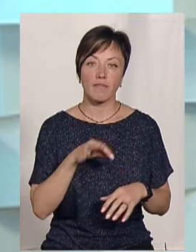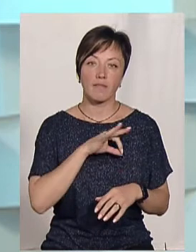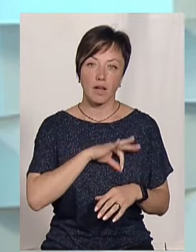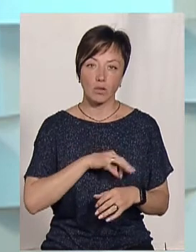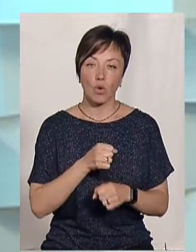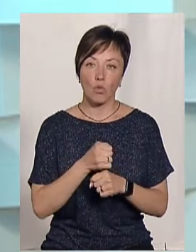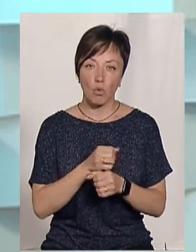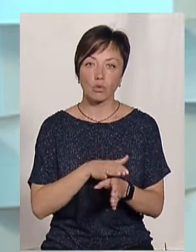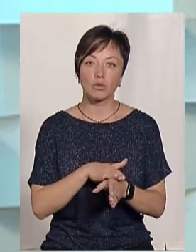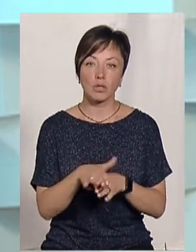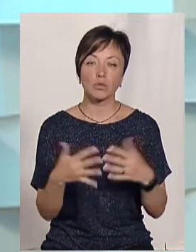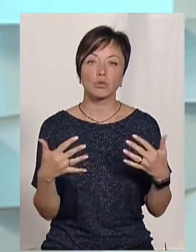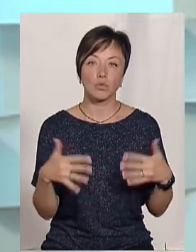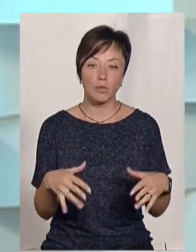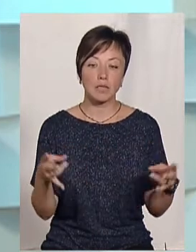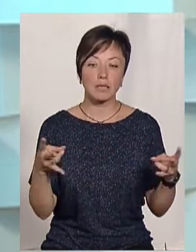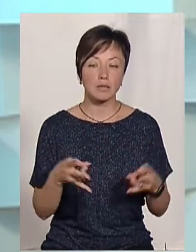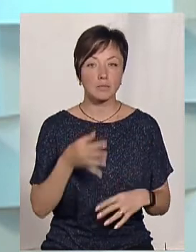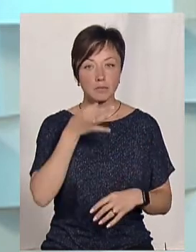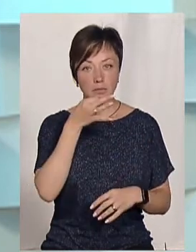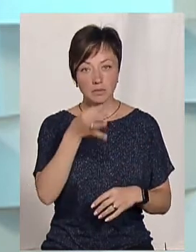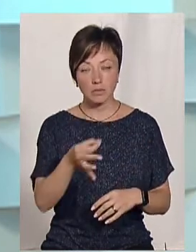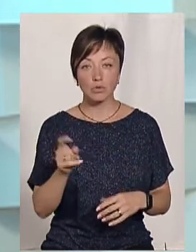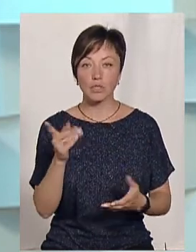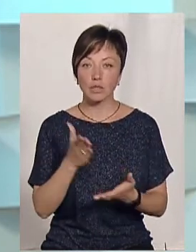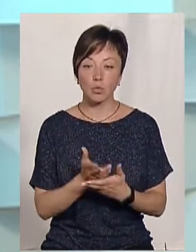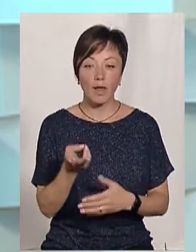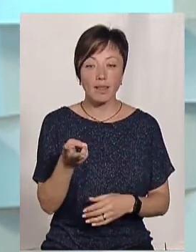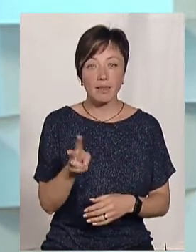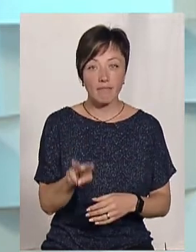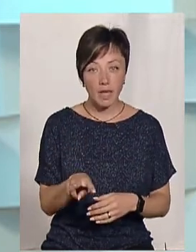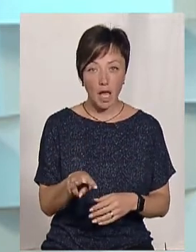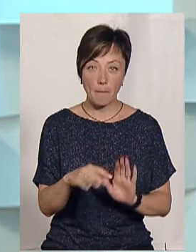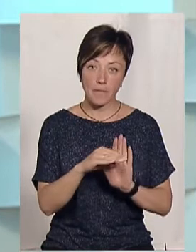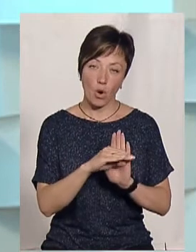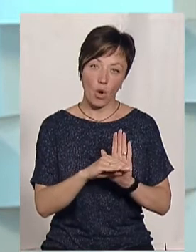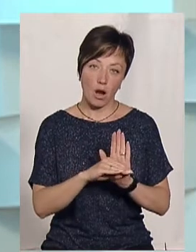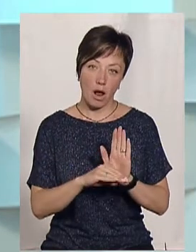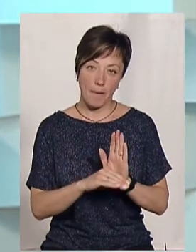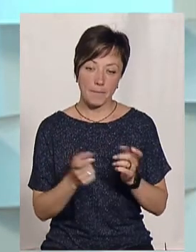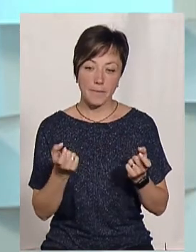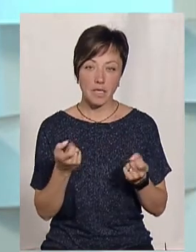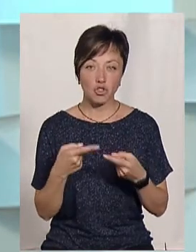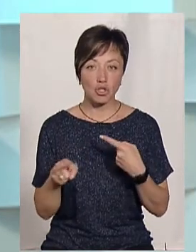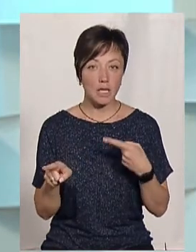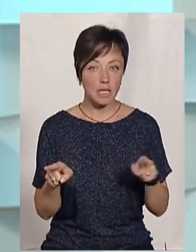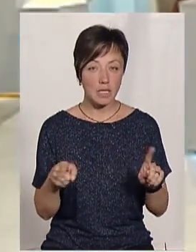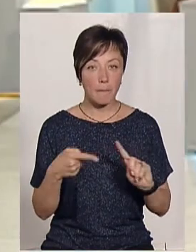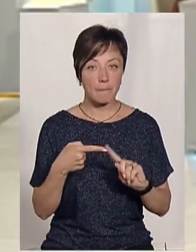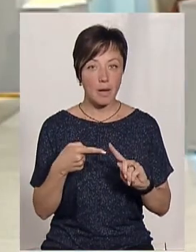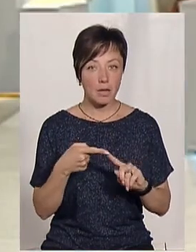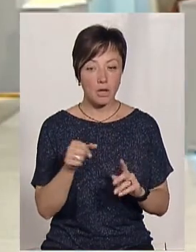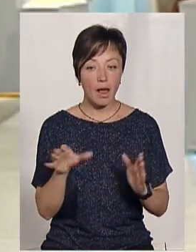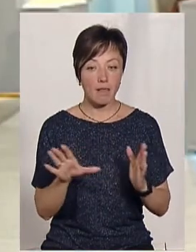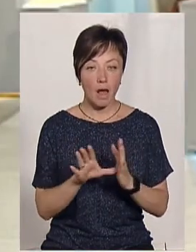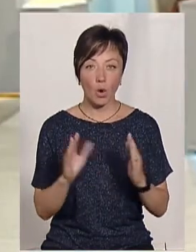роботи вже зроблені. Варто зазначити, що існують дві програми, вони трішечки різні. Перша –